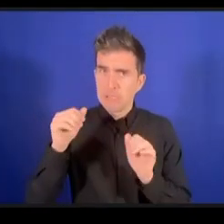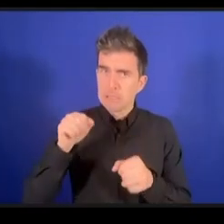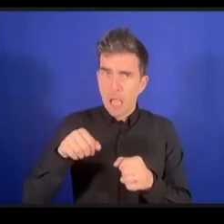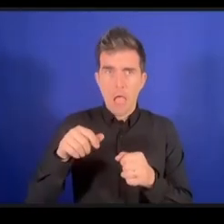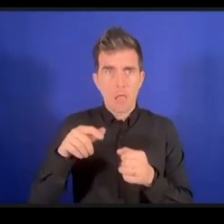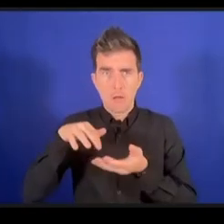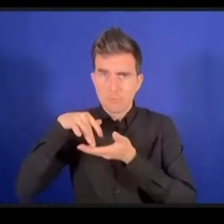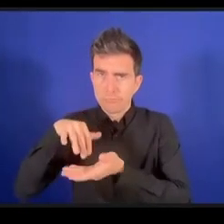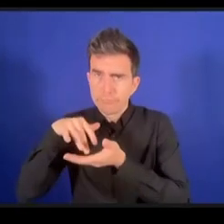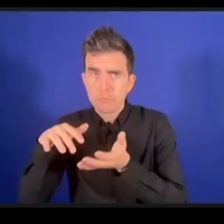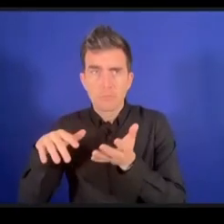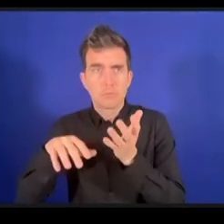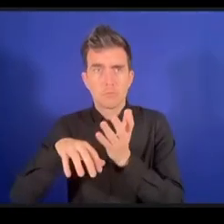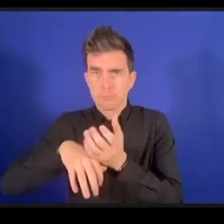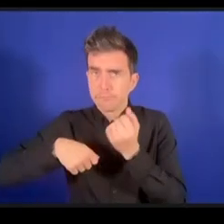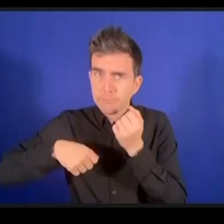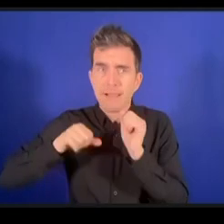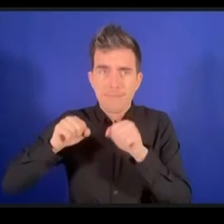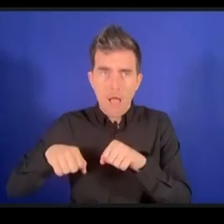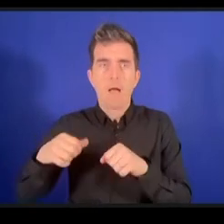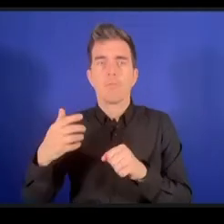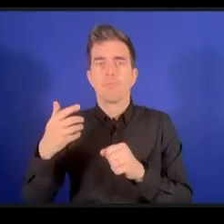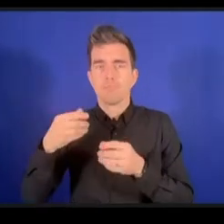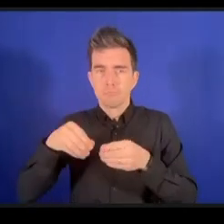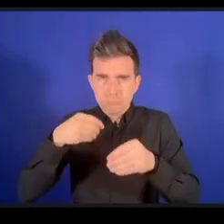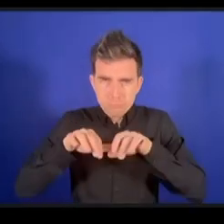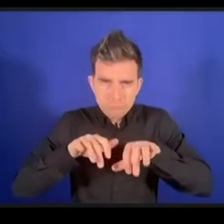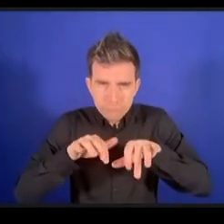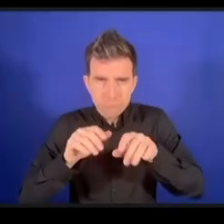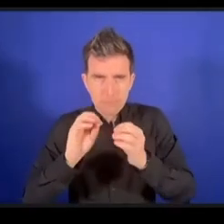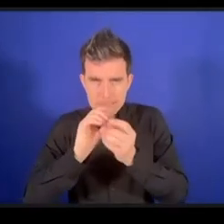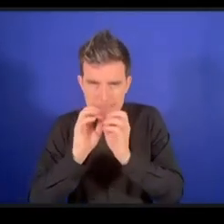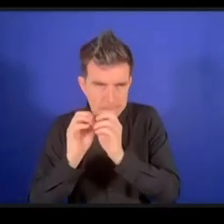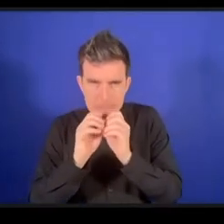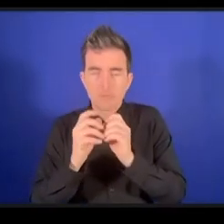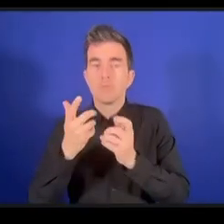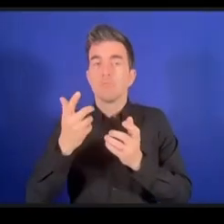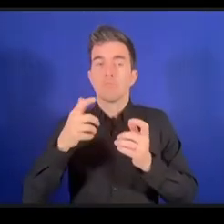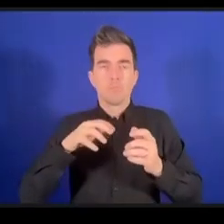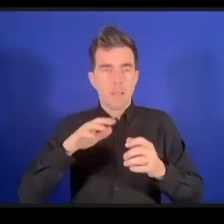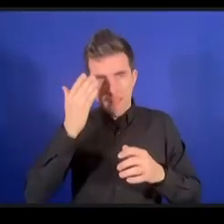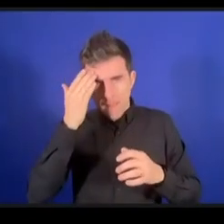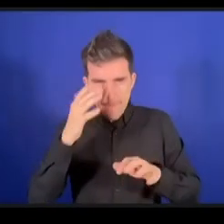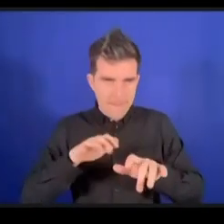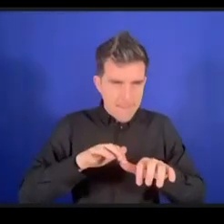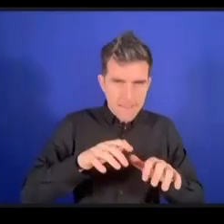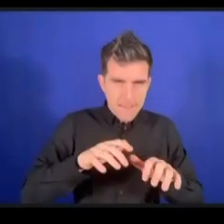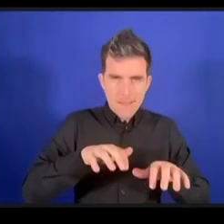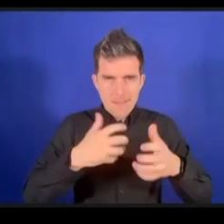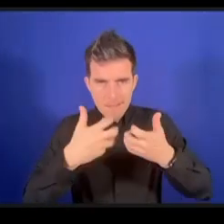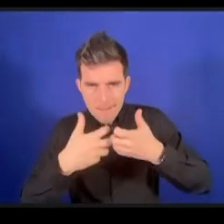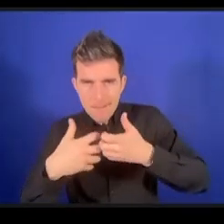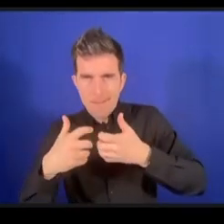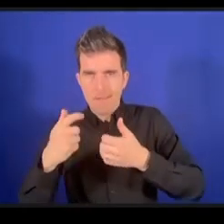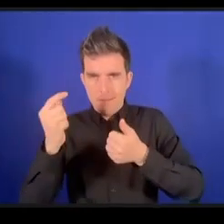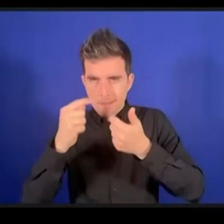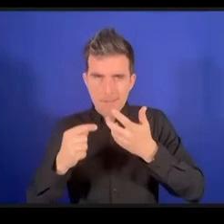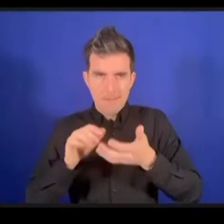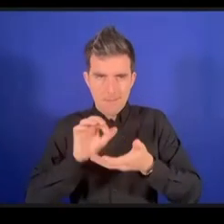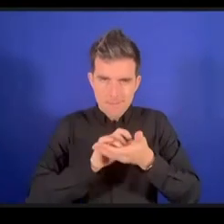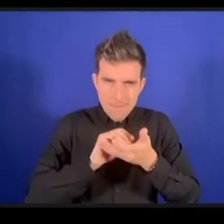شهادات في برمجة الحواسيب